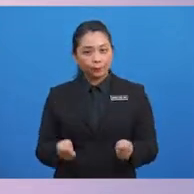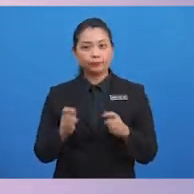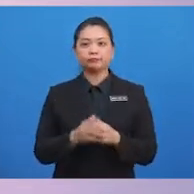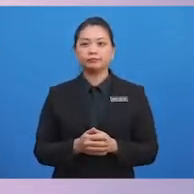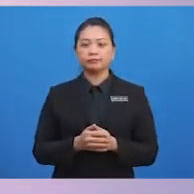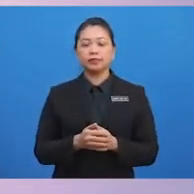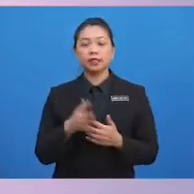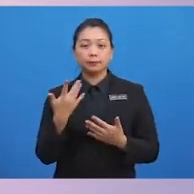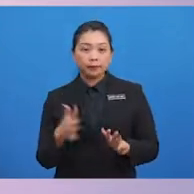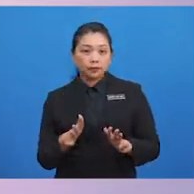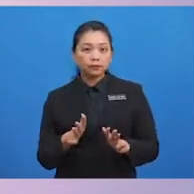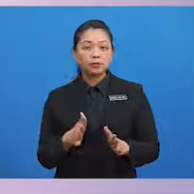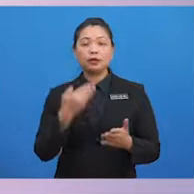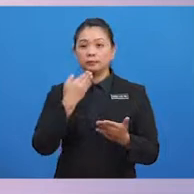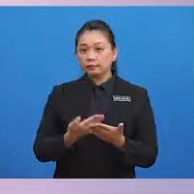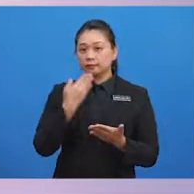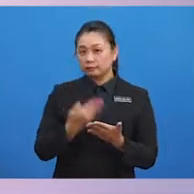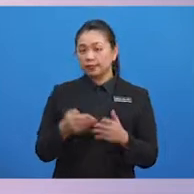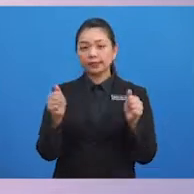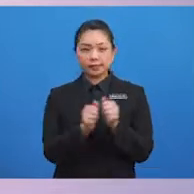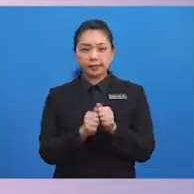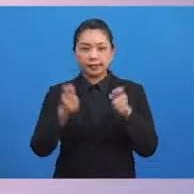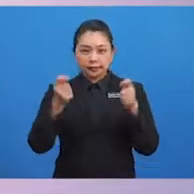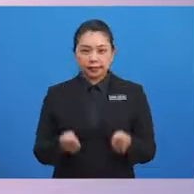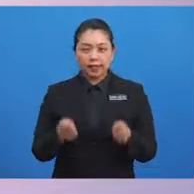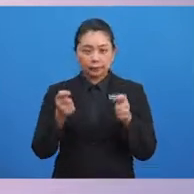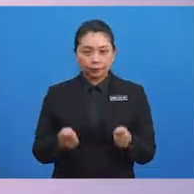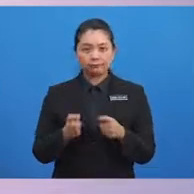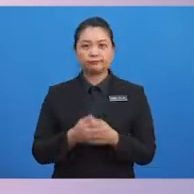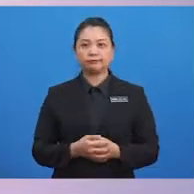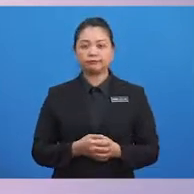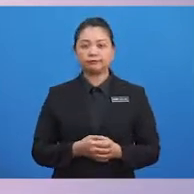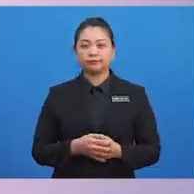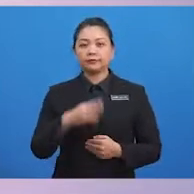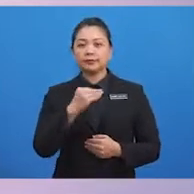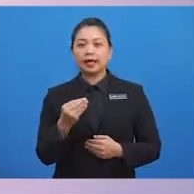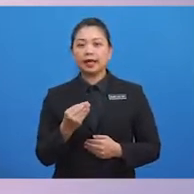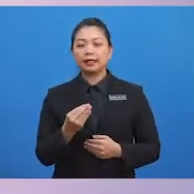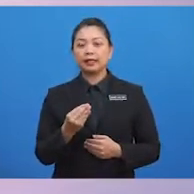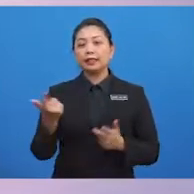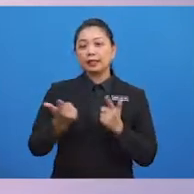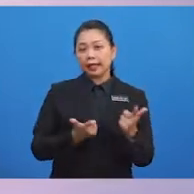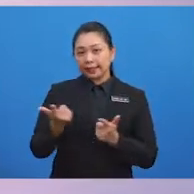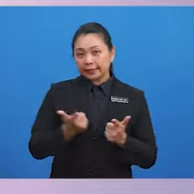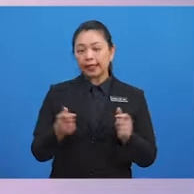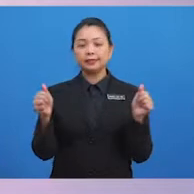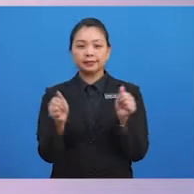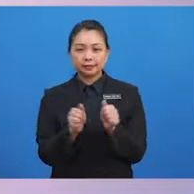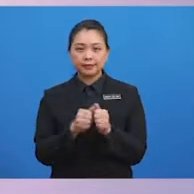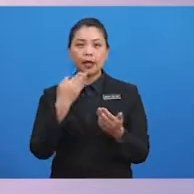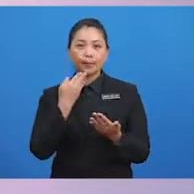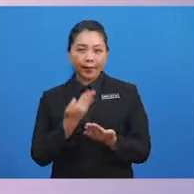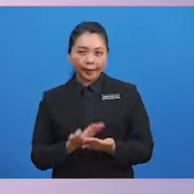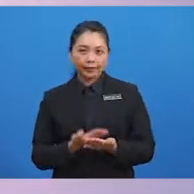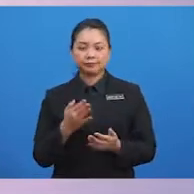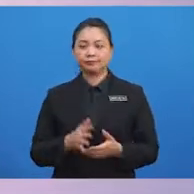Berama mesra dengan tetamu dan melayan mereka dengan